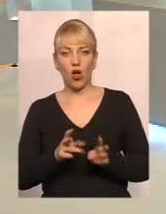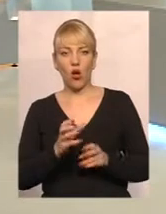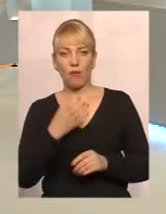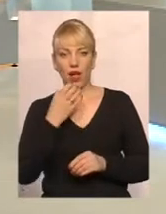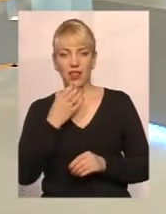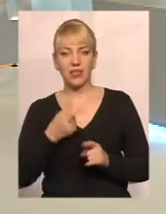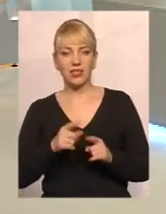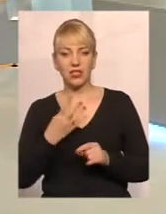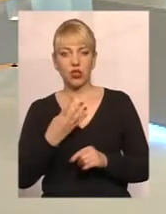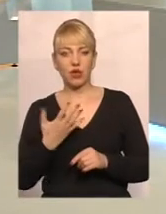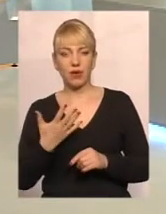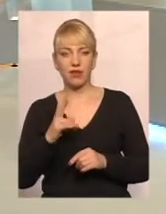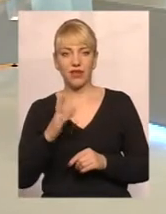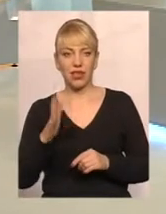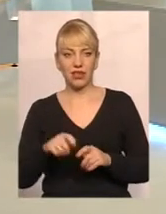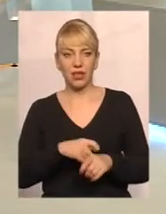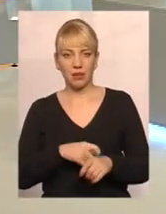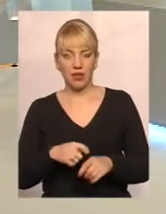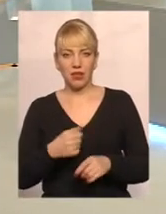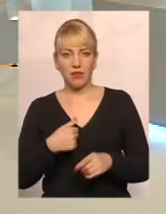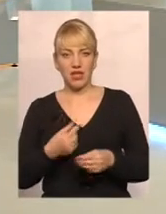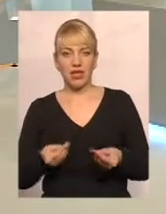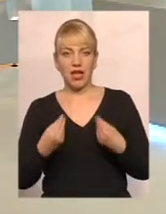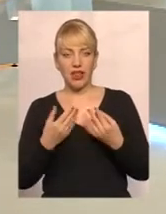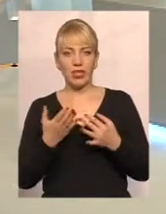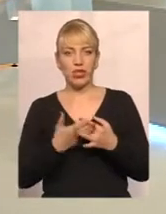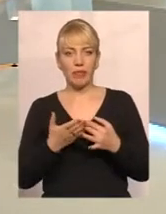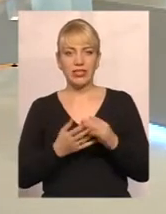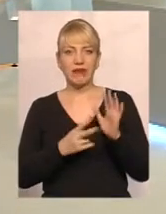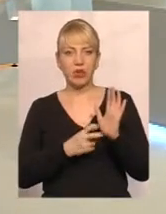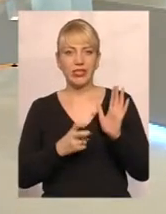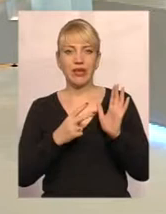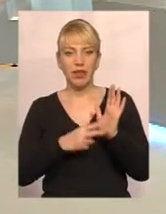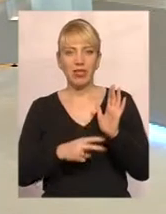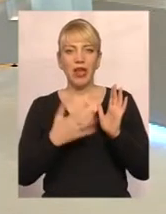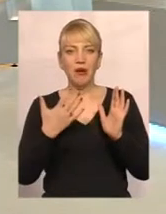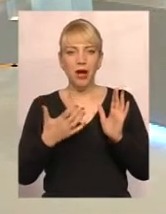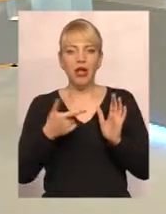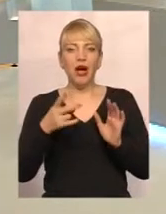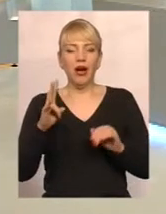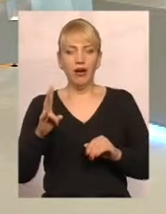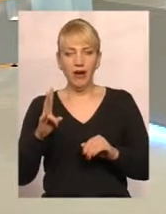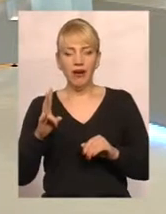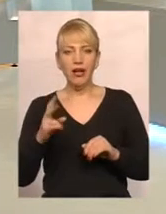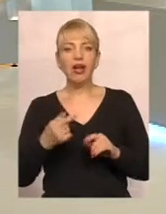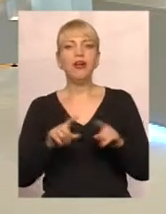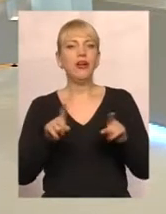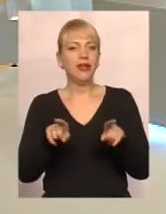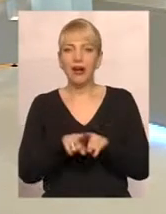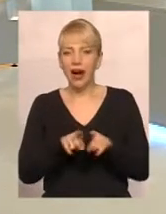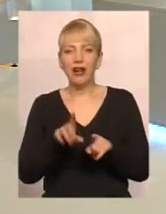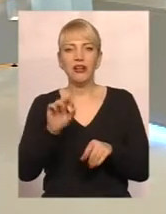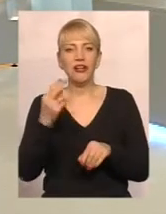45 квадратних метрів. Дали мені субсидії 775 гривень. Що це за така